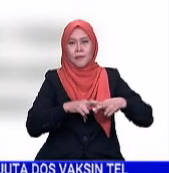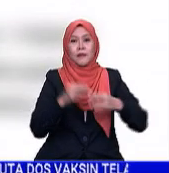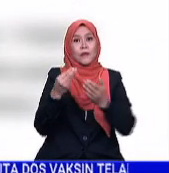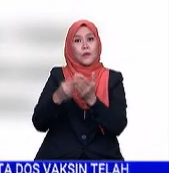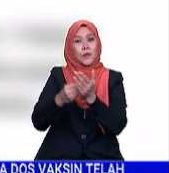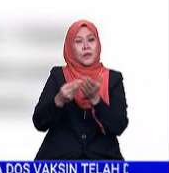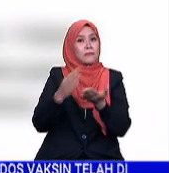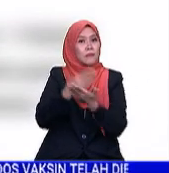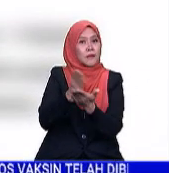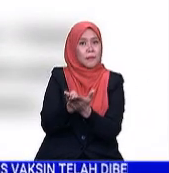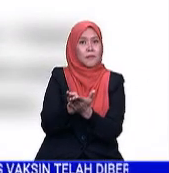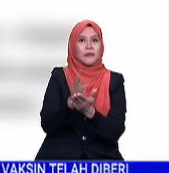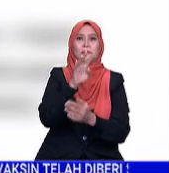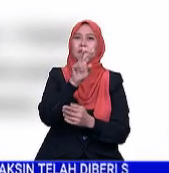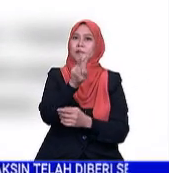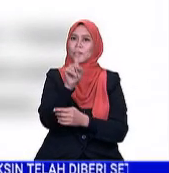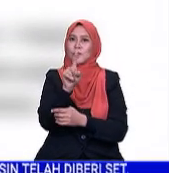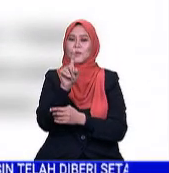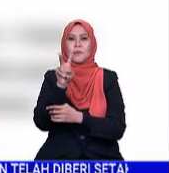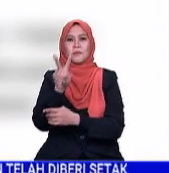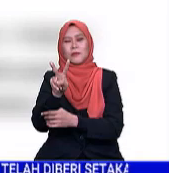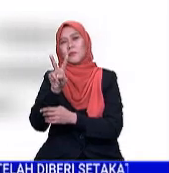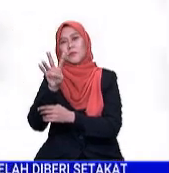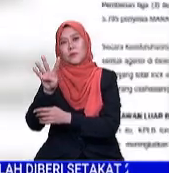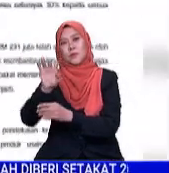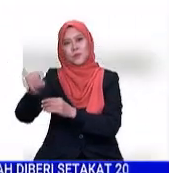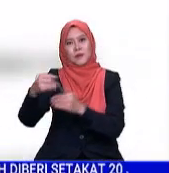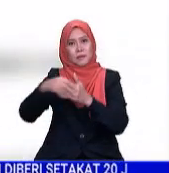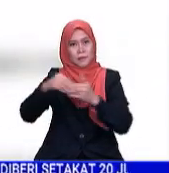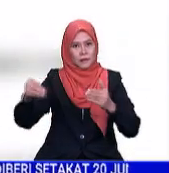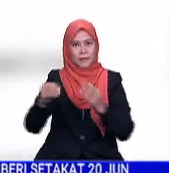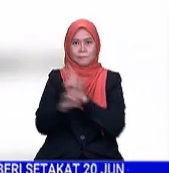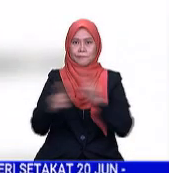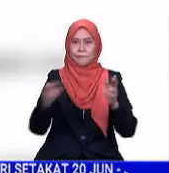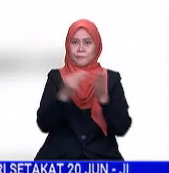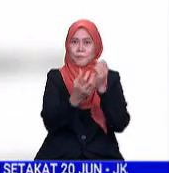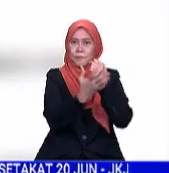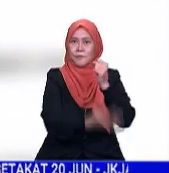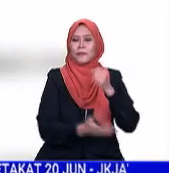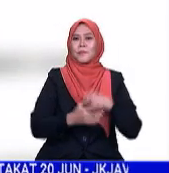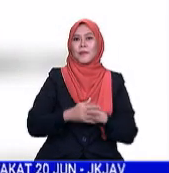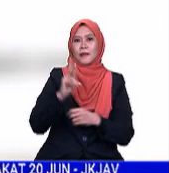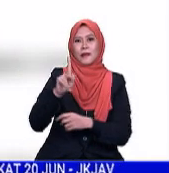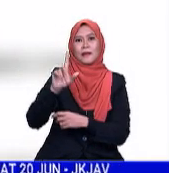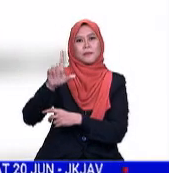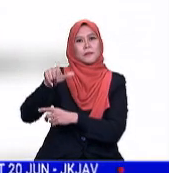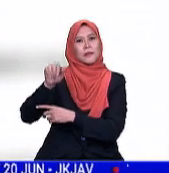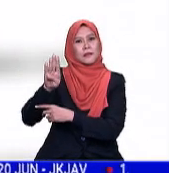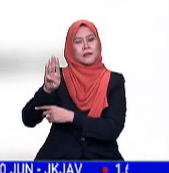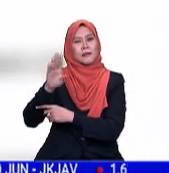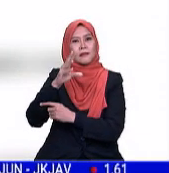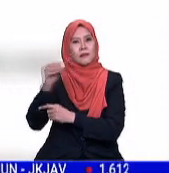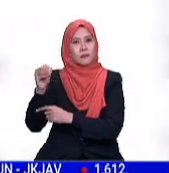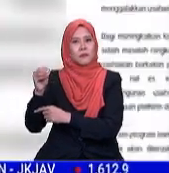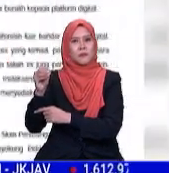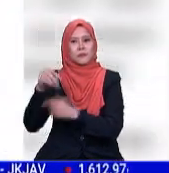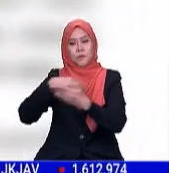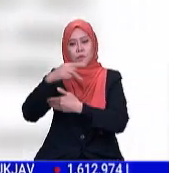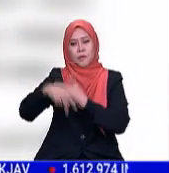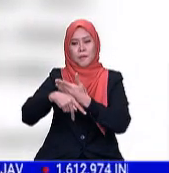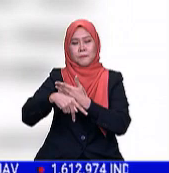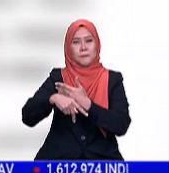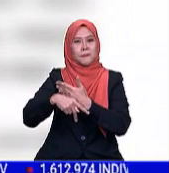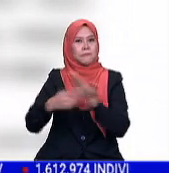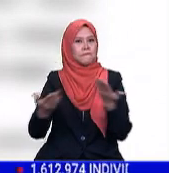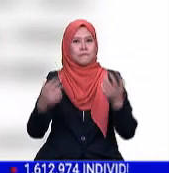peruntukan RM142 juta. KPLB turut akan melaksanakan program Ikut at KPLB, iaitu program